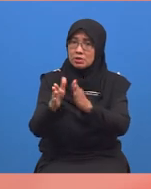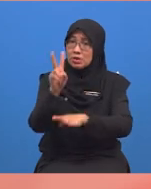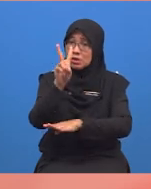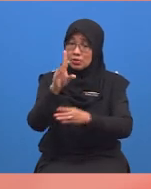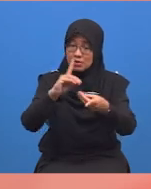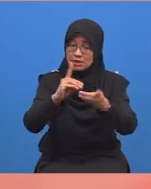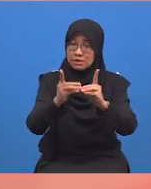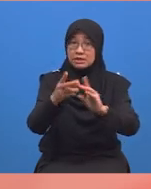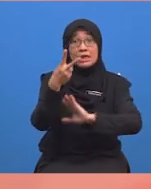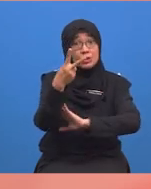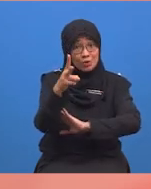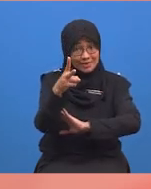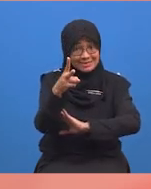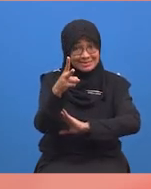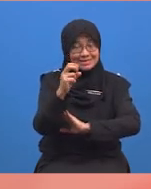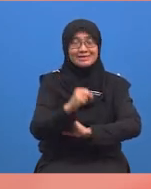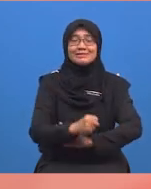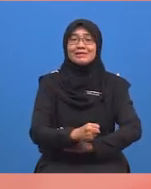iaitu dua belas.